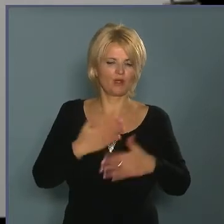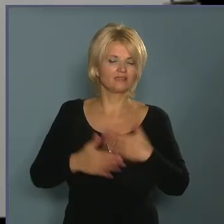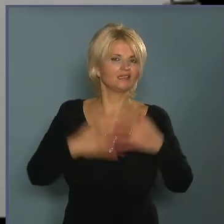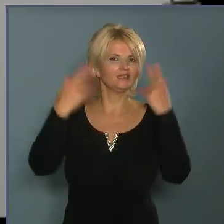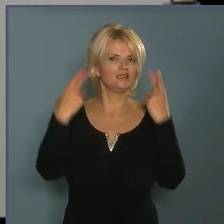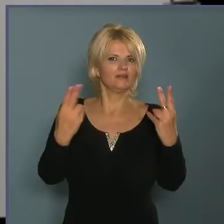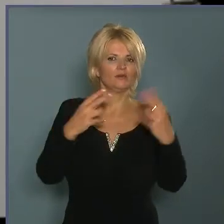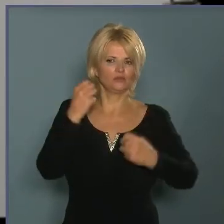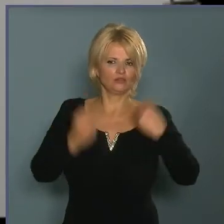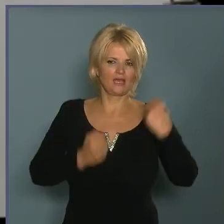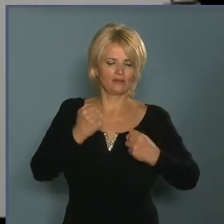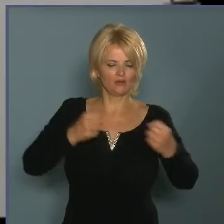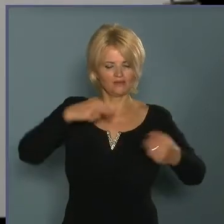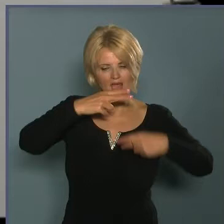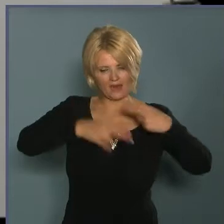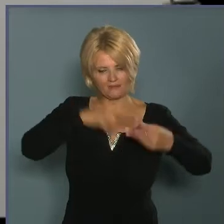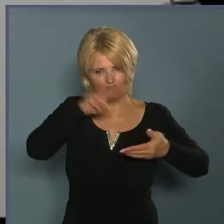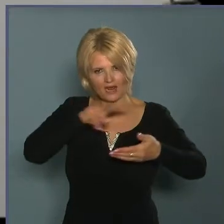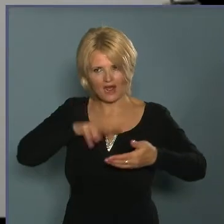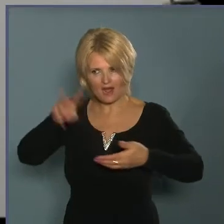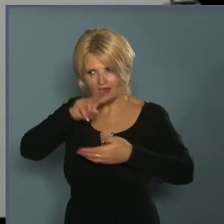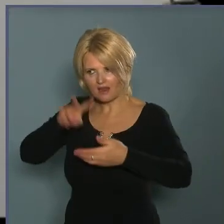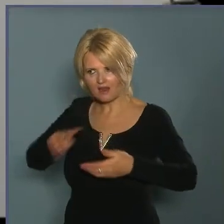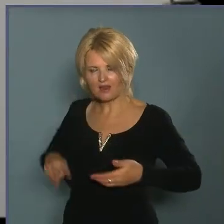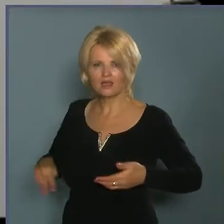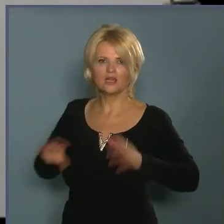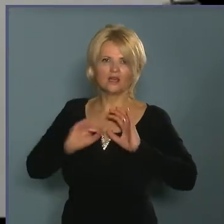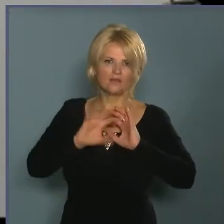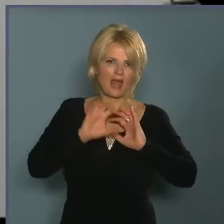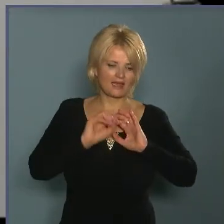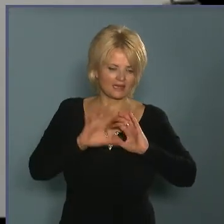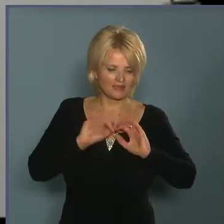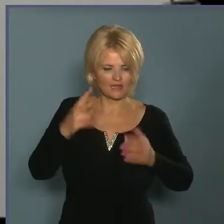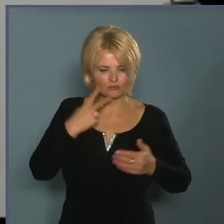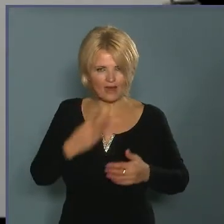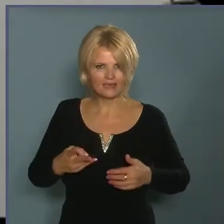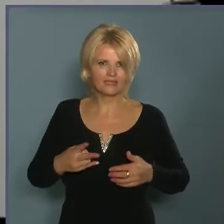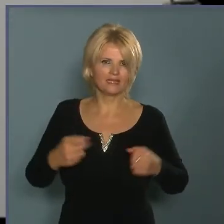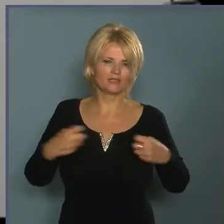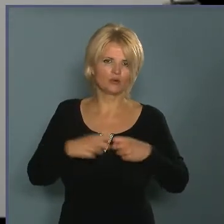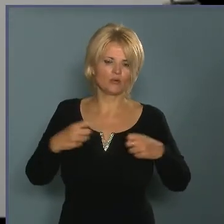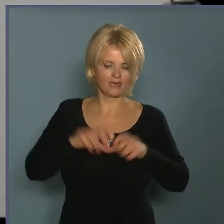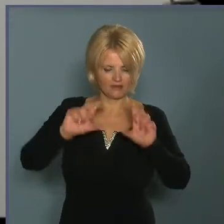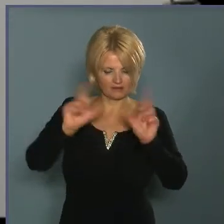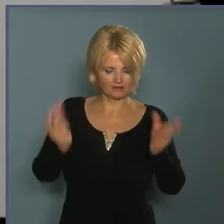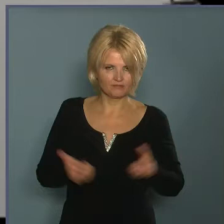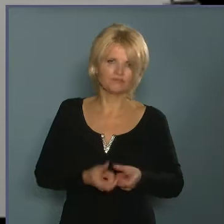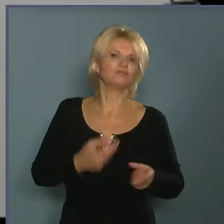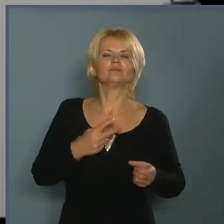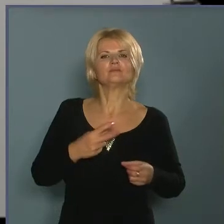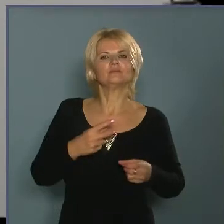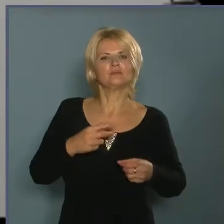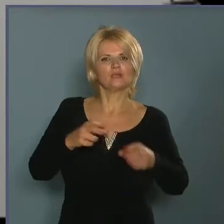fontos az, hogy a járművenket átvizsgáljuk, a világító berendezéseket, a gumiabroncsok állapotát, az